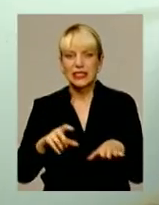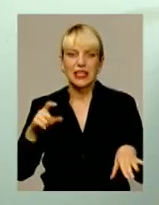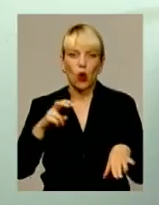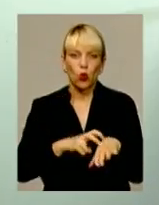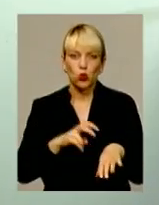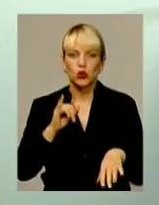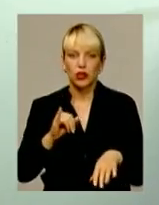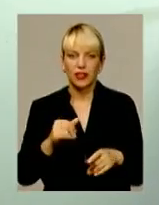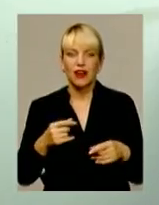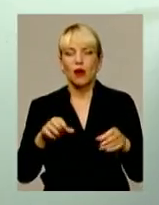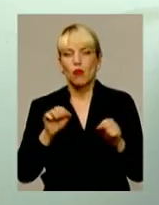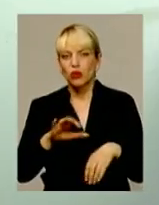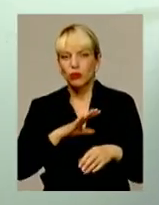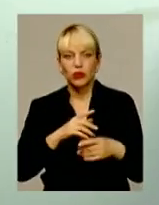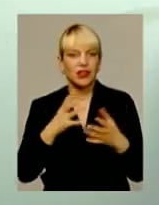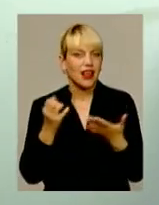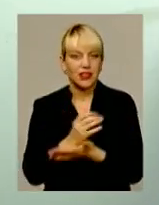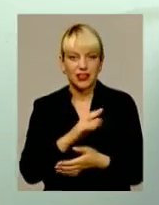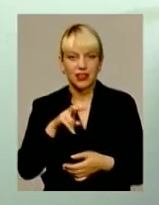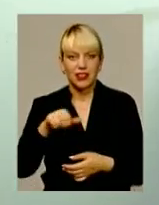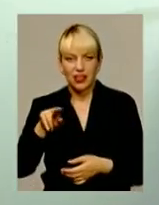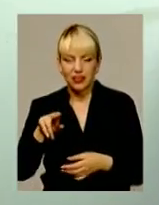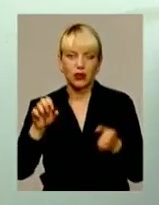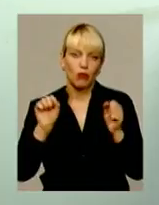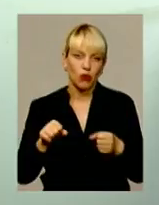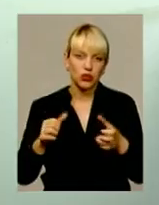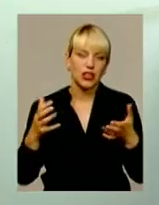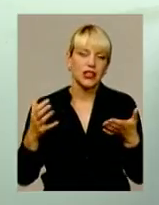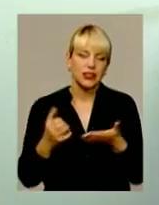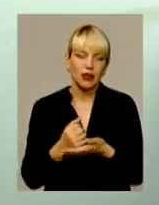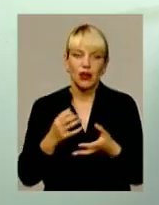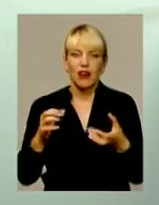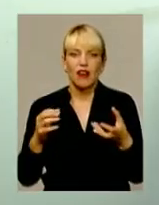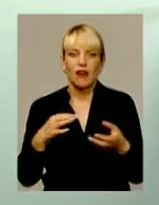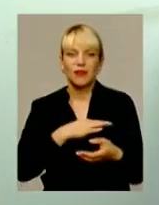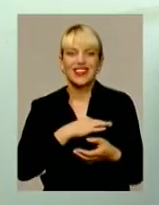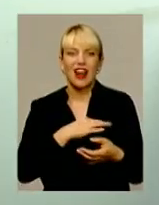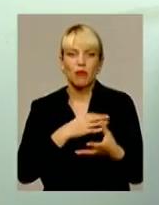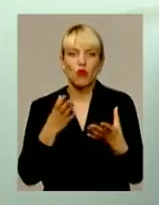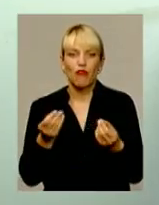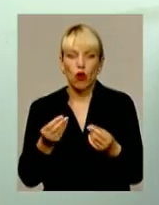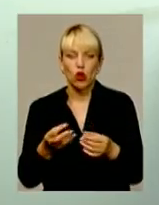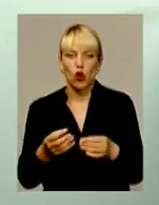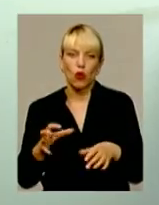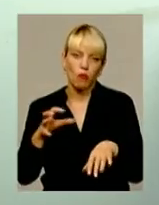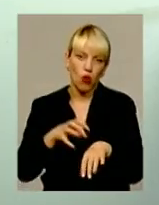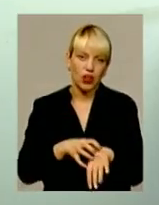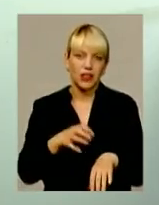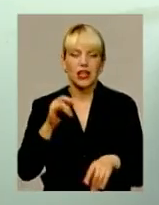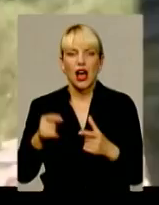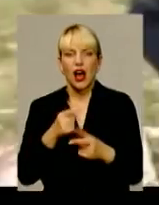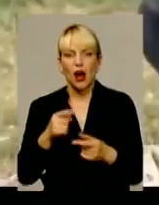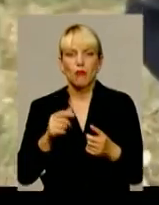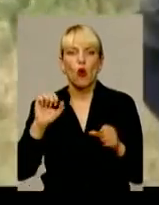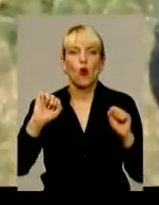умовах ви, звісно, не знайдете. Можна покласти вологу тряпку, можна покласти холодне